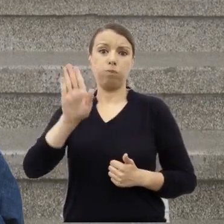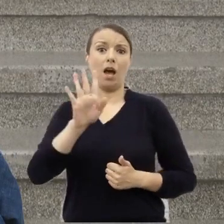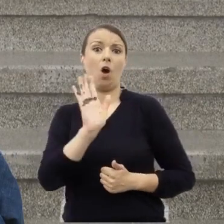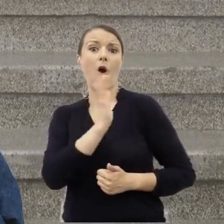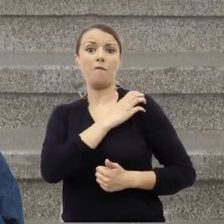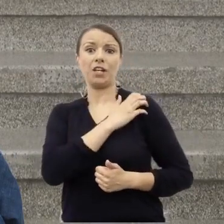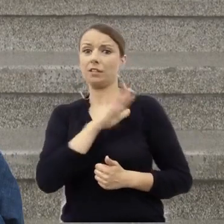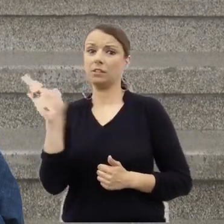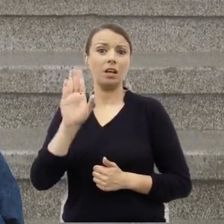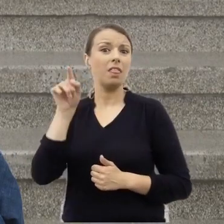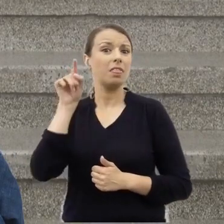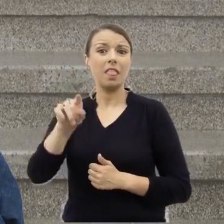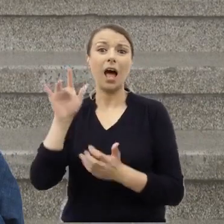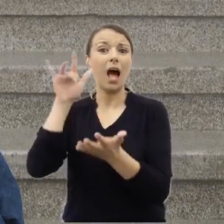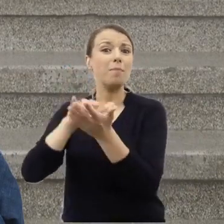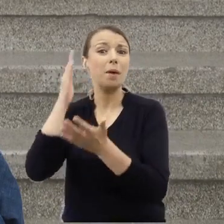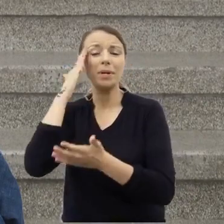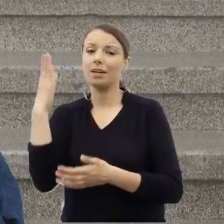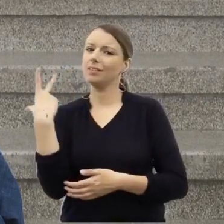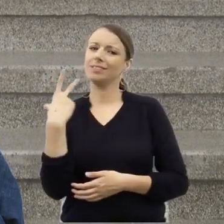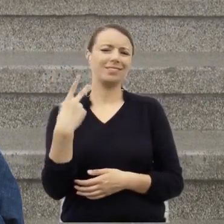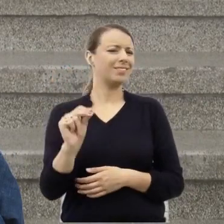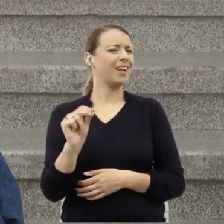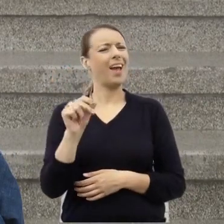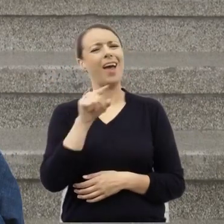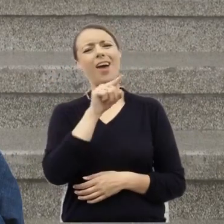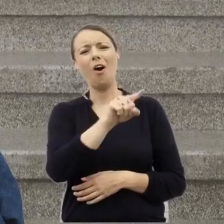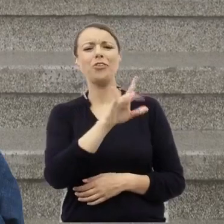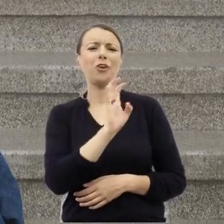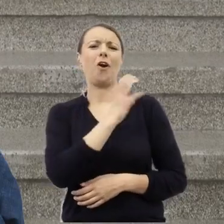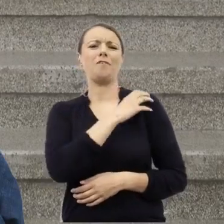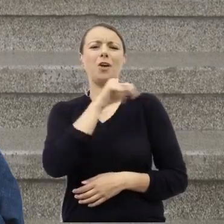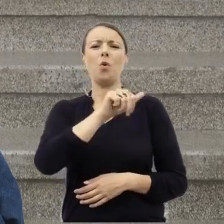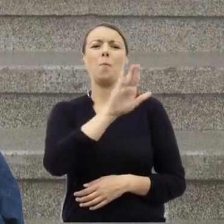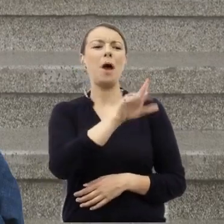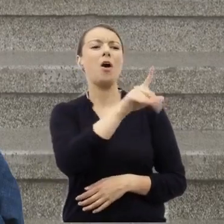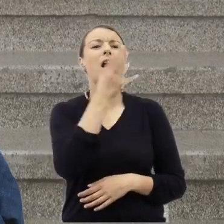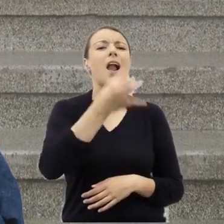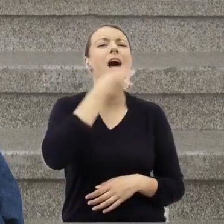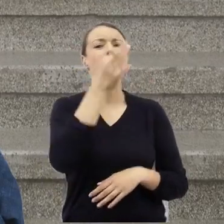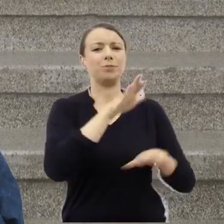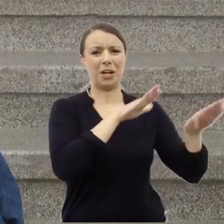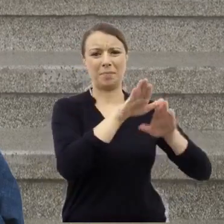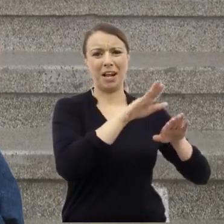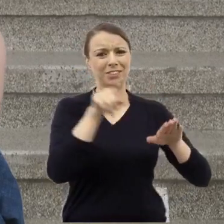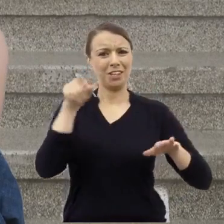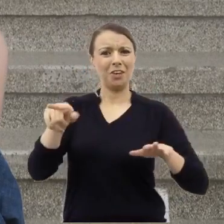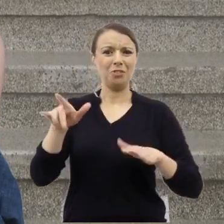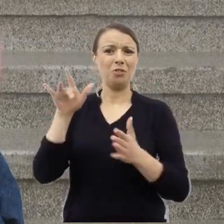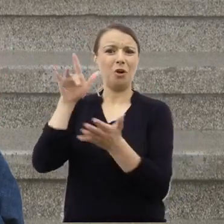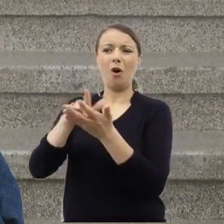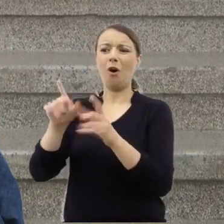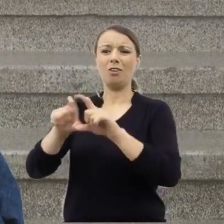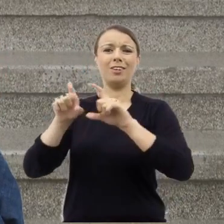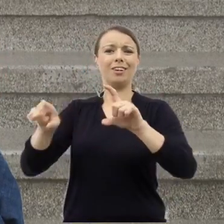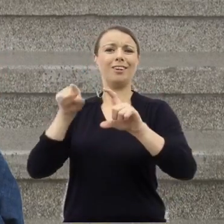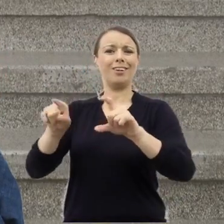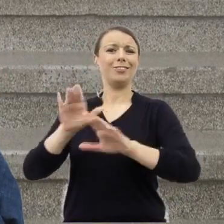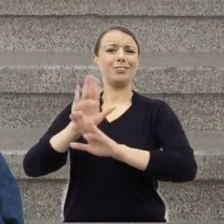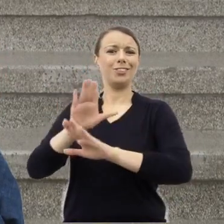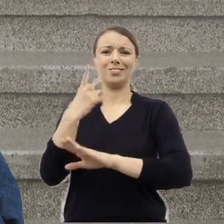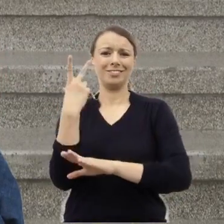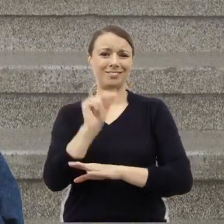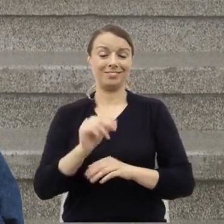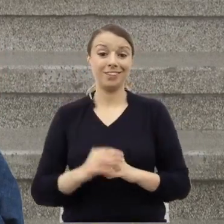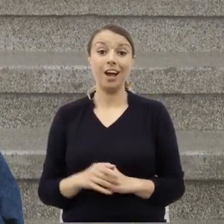dużo lepsze miejsca do mieszkania w Kielcach niż to schronisko. Należące swoją drogą, jeśli chodzi o prawo własności